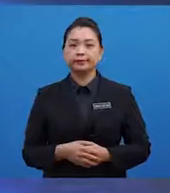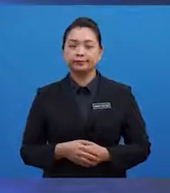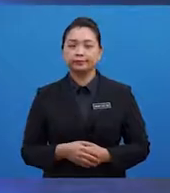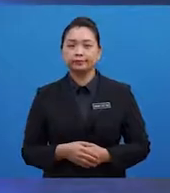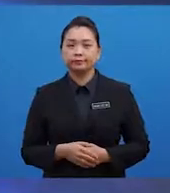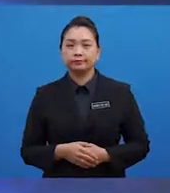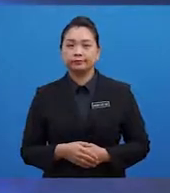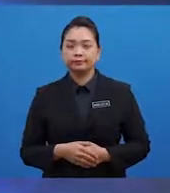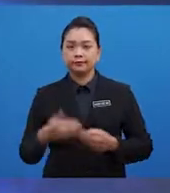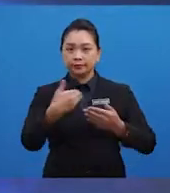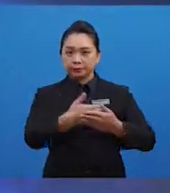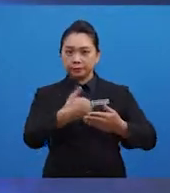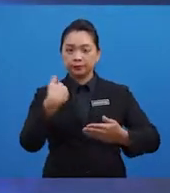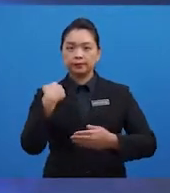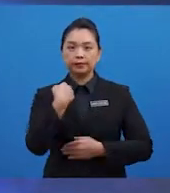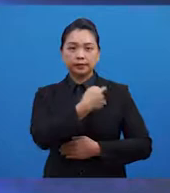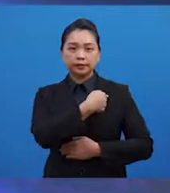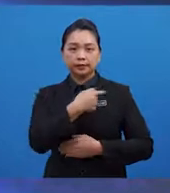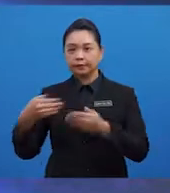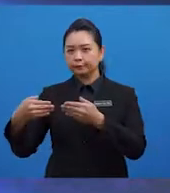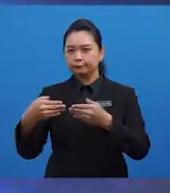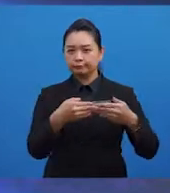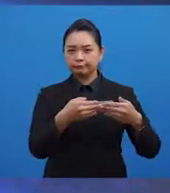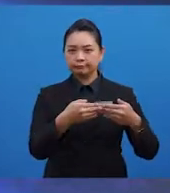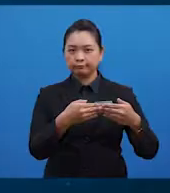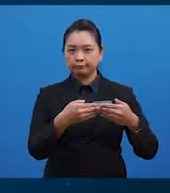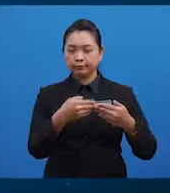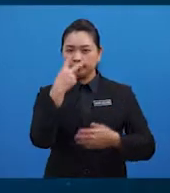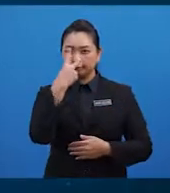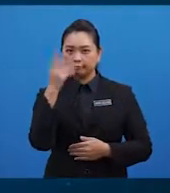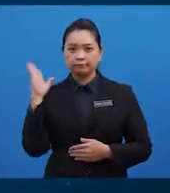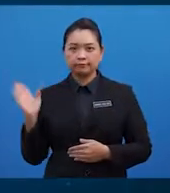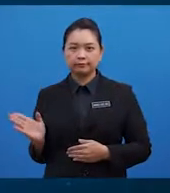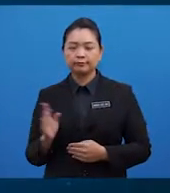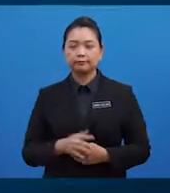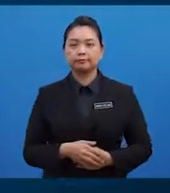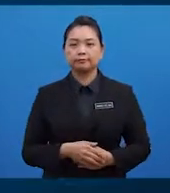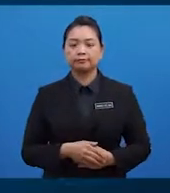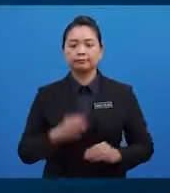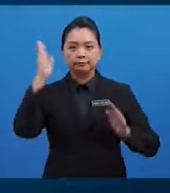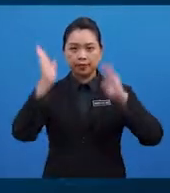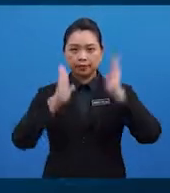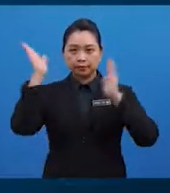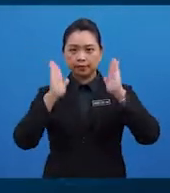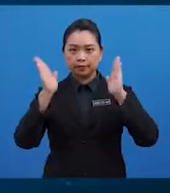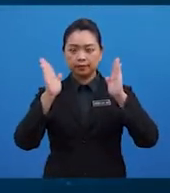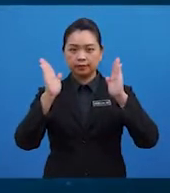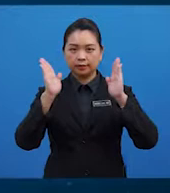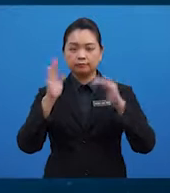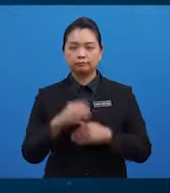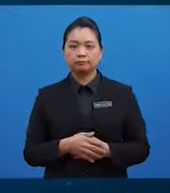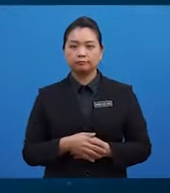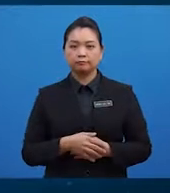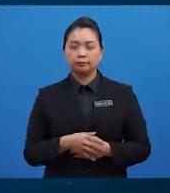Sebelum kita teruskan, mari kita lihat fakta ini. Di Malaysia, hasil cendawan,